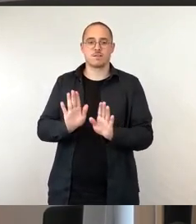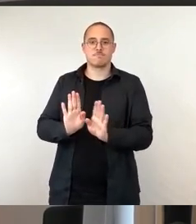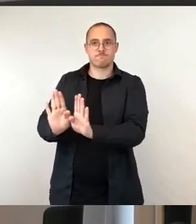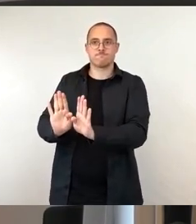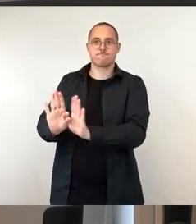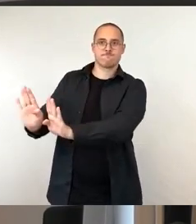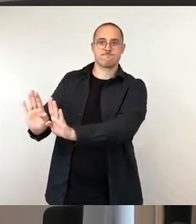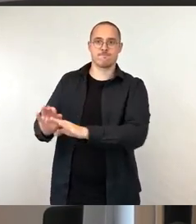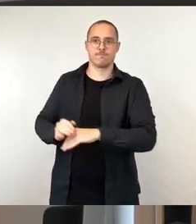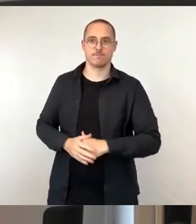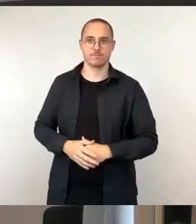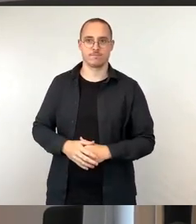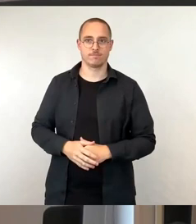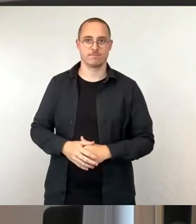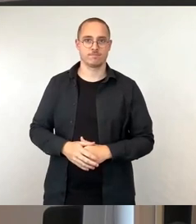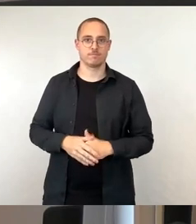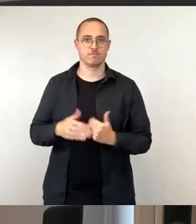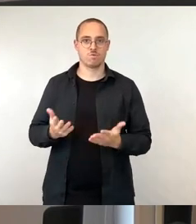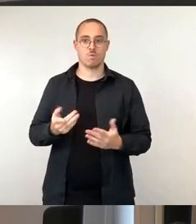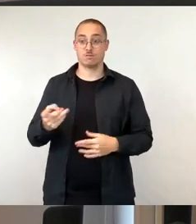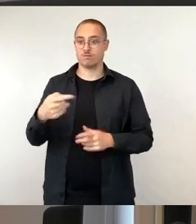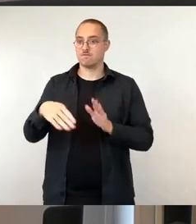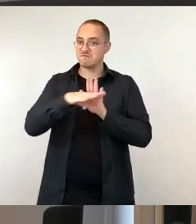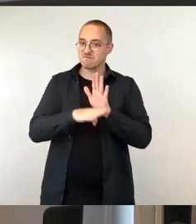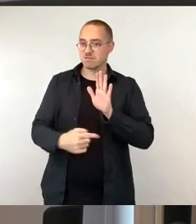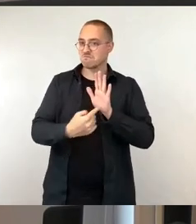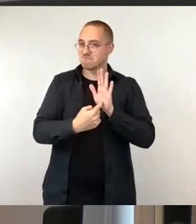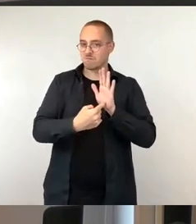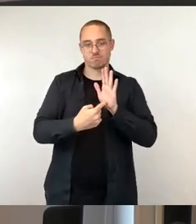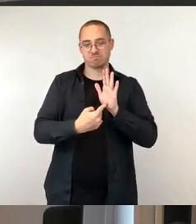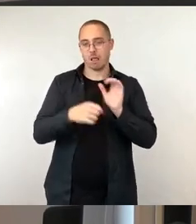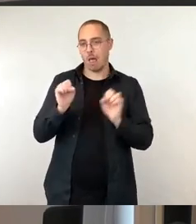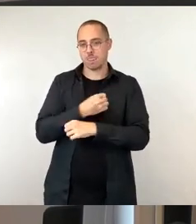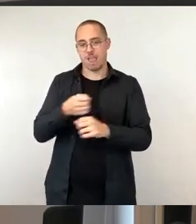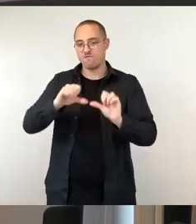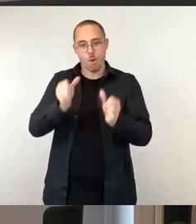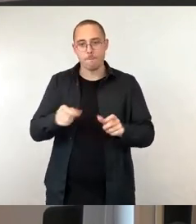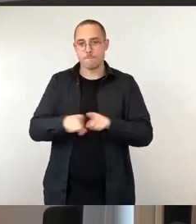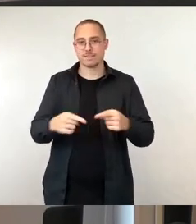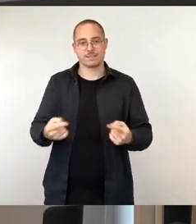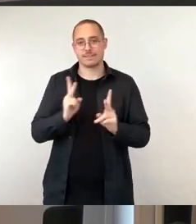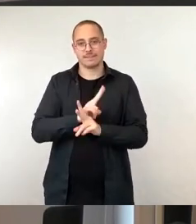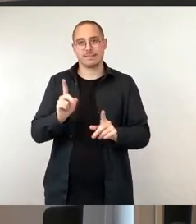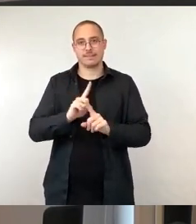das geht in der Form so nämlich alles nicht. Das ist so einfach nicht korrekt. Aber